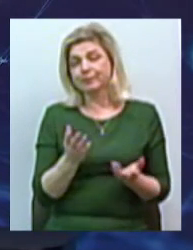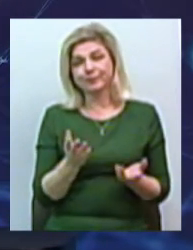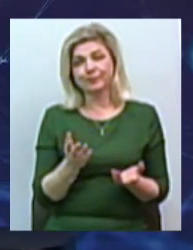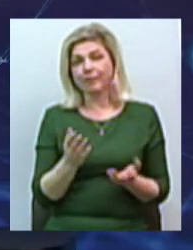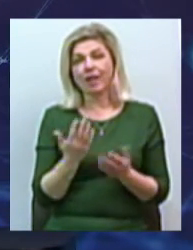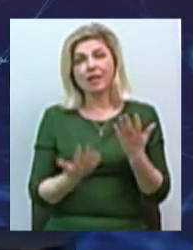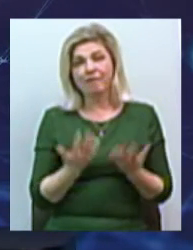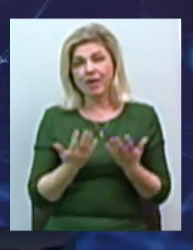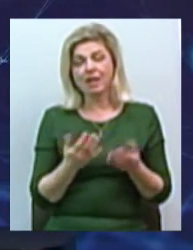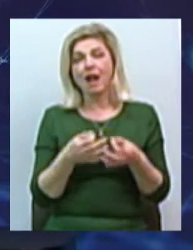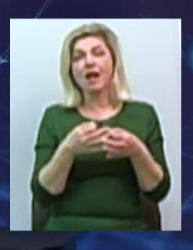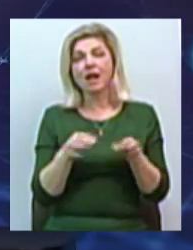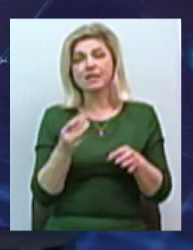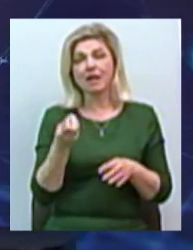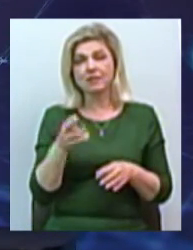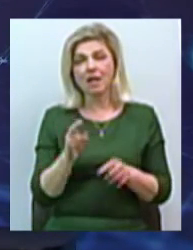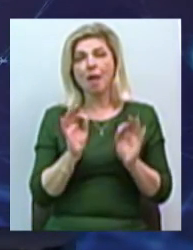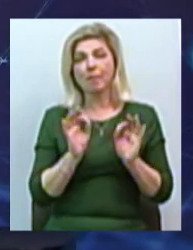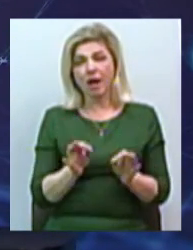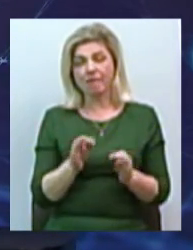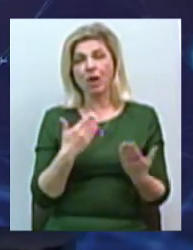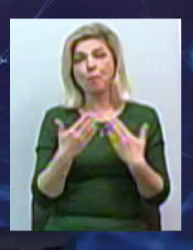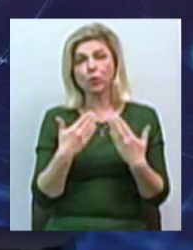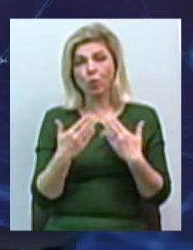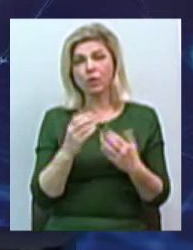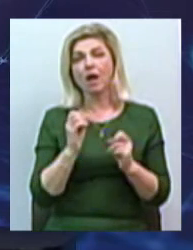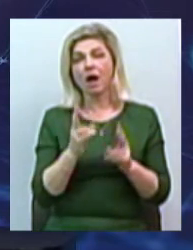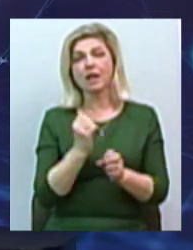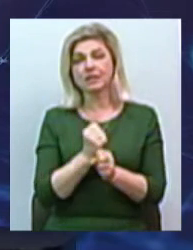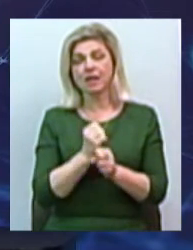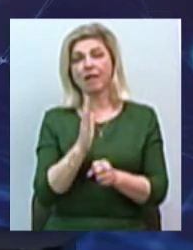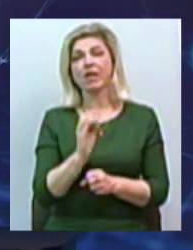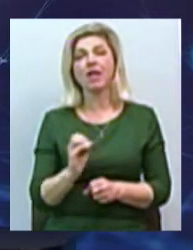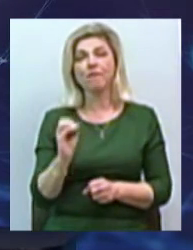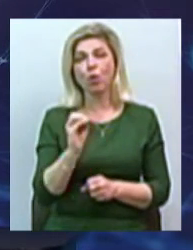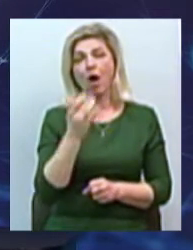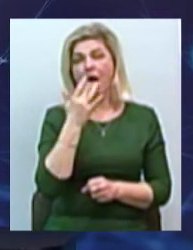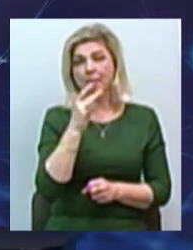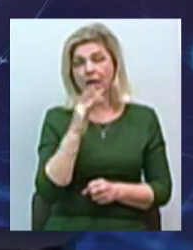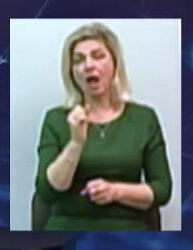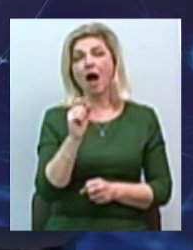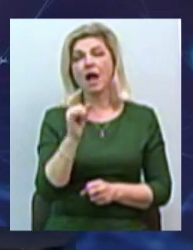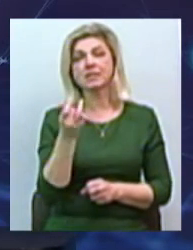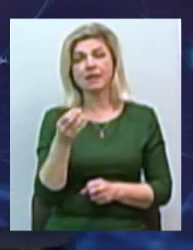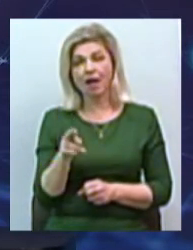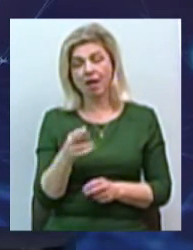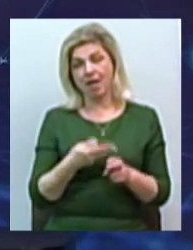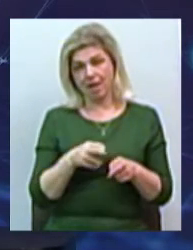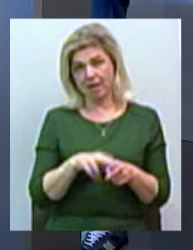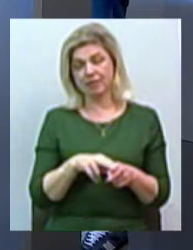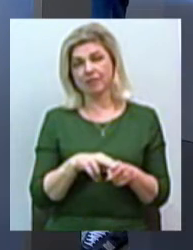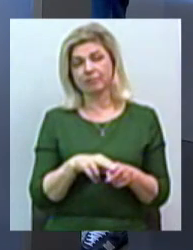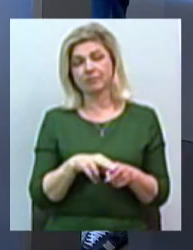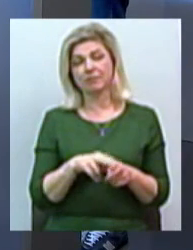мабуть, легалізація і правильний цивілізований підход, так, як це зроблено в Європі, в Америкі, в Азії, мабуть, це один із